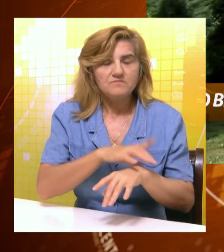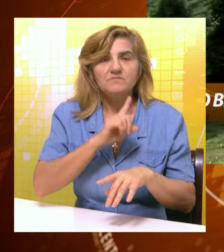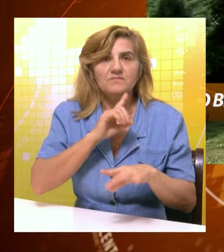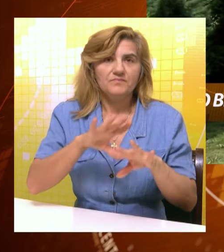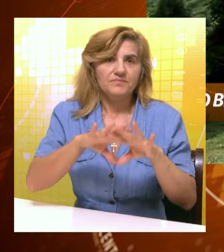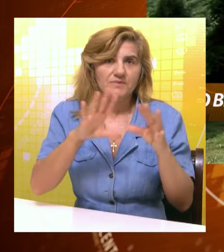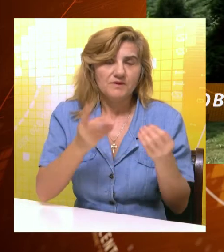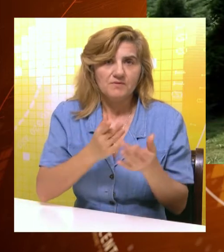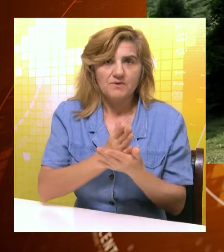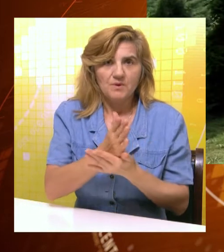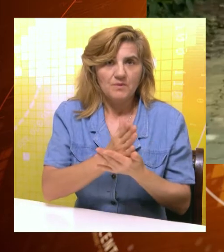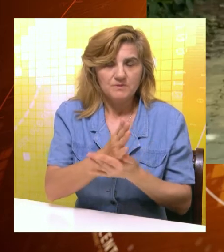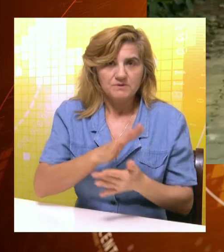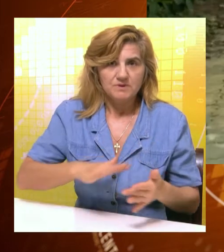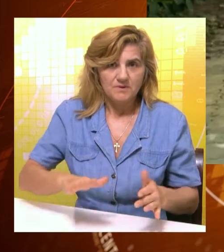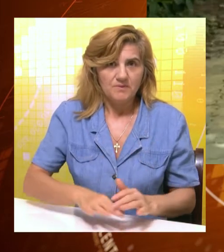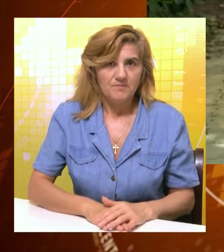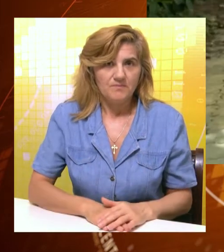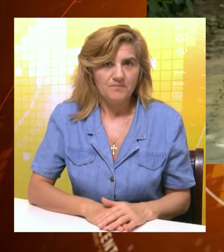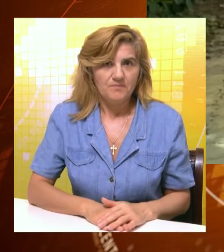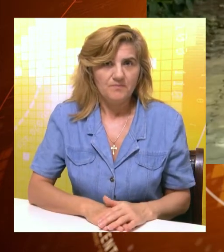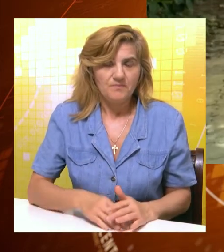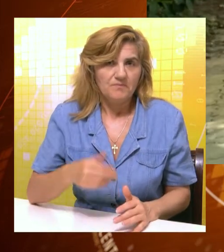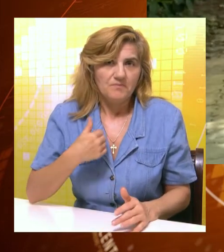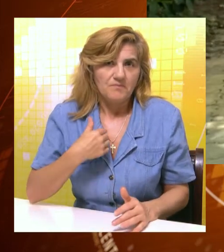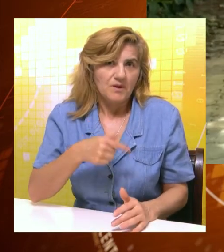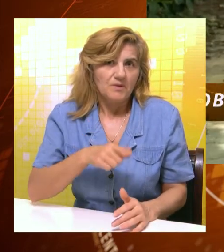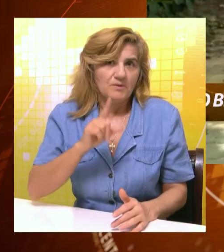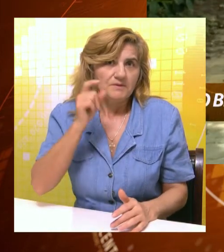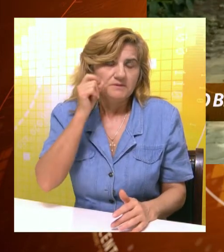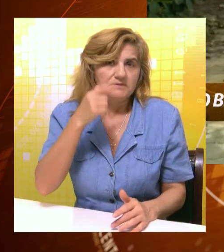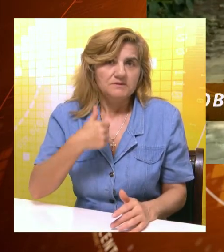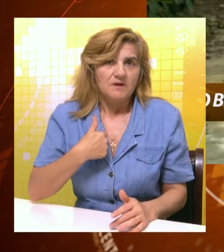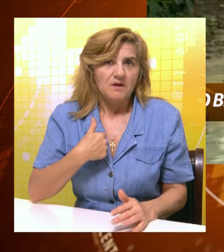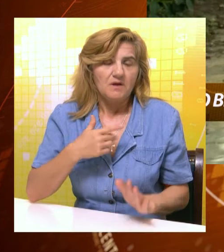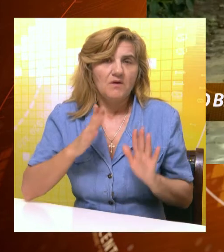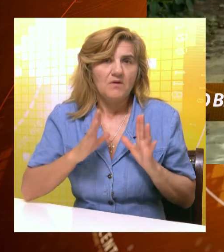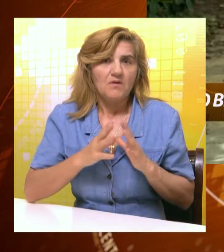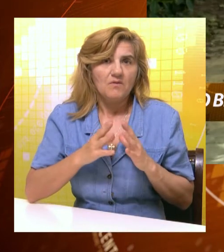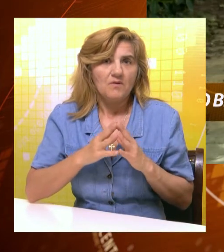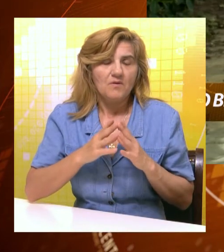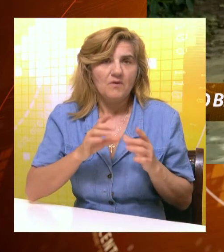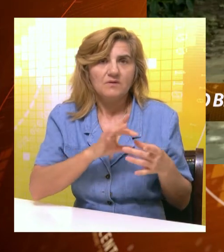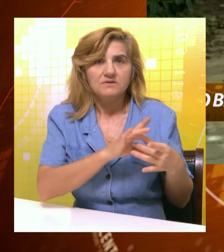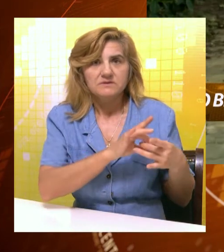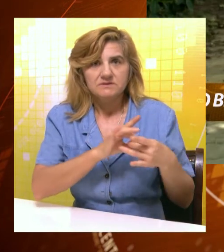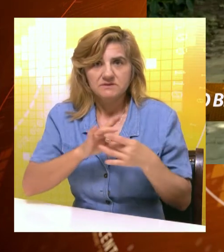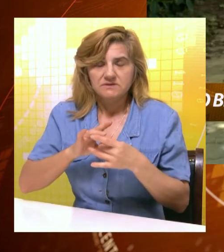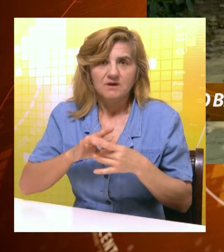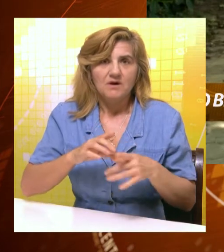sestara i celokupnim osobljem. Pa nije meni to iznenađenje, ja sam uvek bila u kolektivu, ja sam